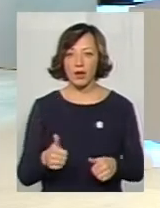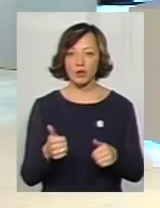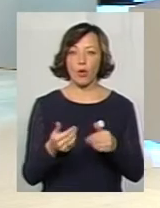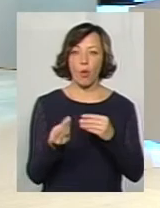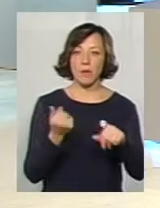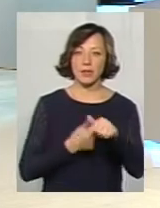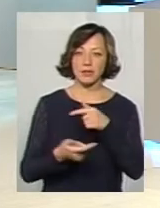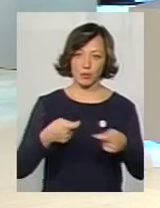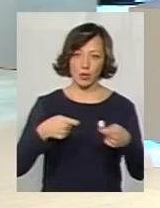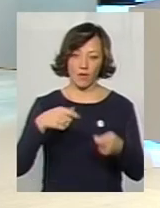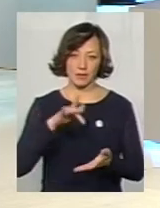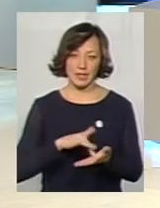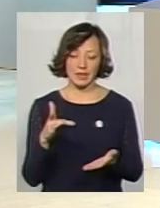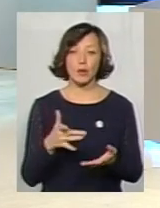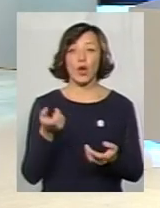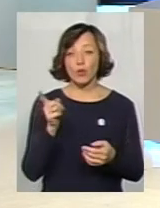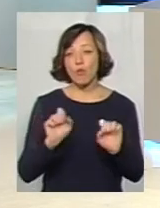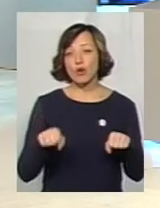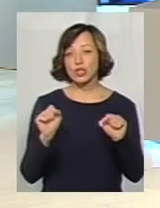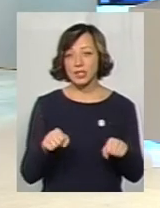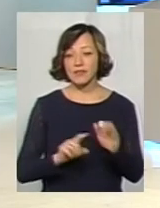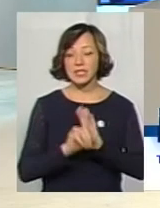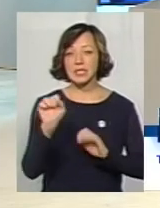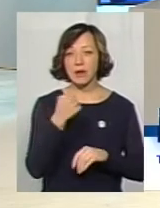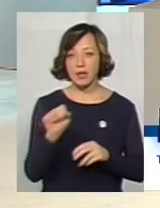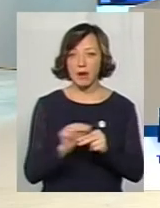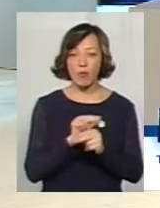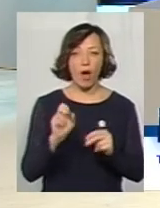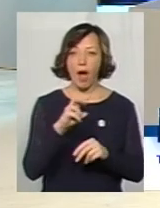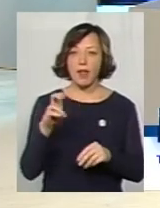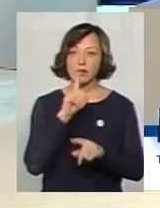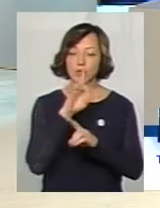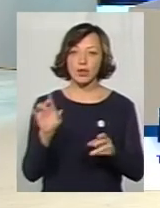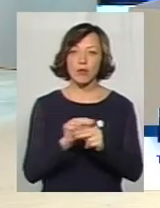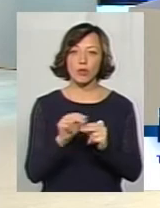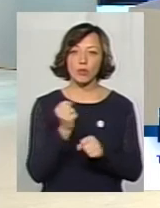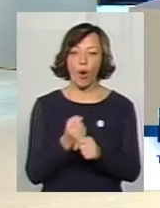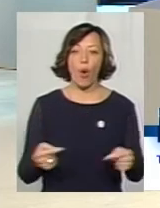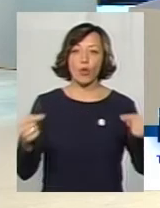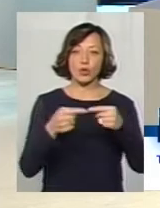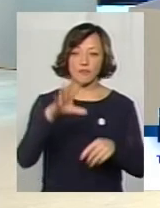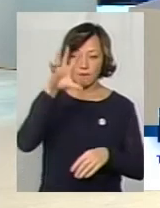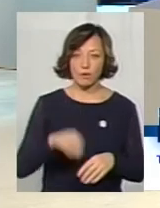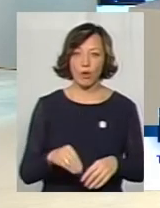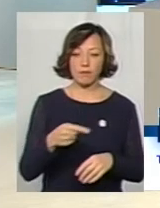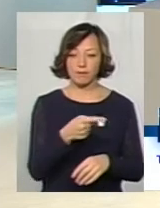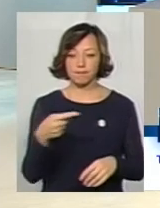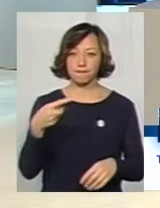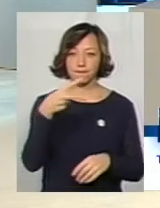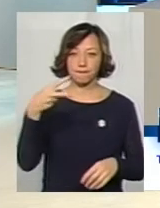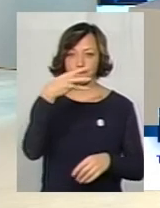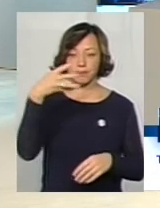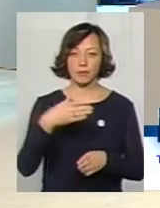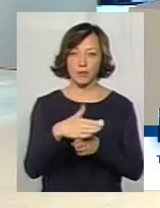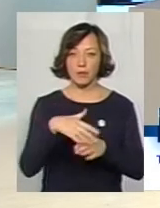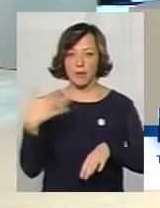комерційним торговим центром. Тому, можливо, ми будемо з серпня починати ремонт, але ми не будемо робити ремонт одночасно, ми будемо робити по поверхах, по